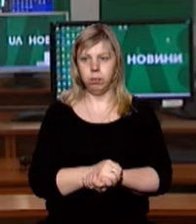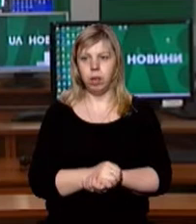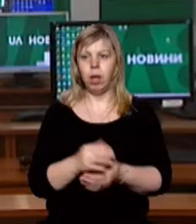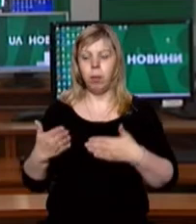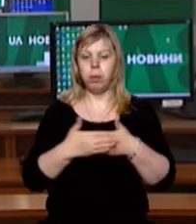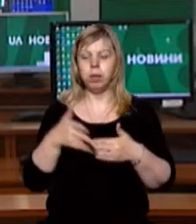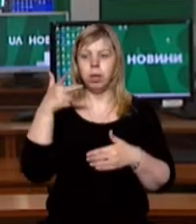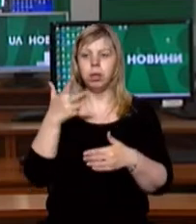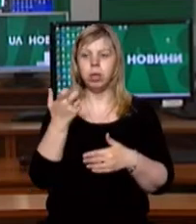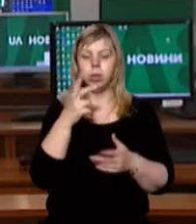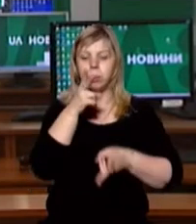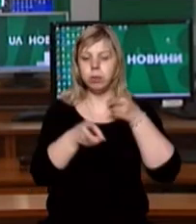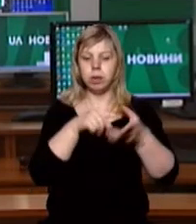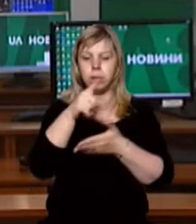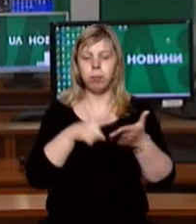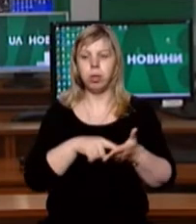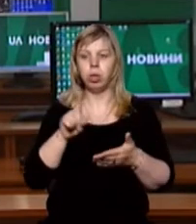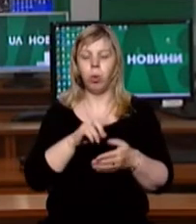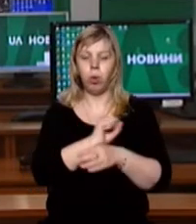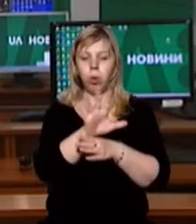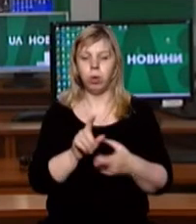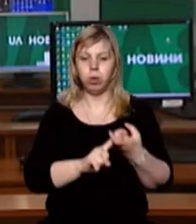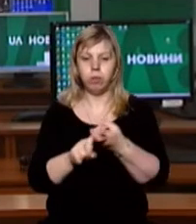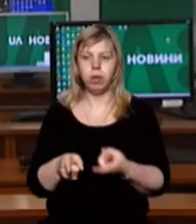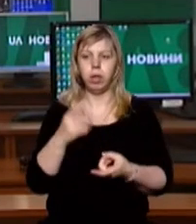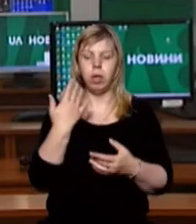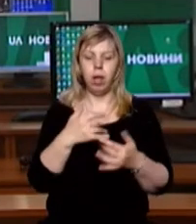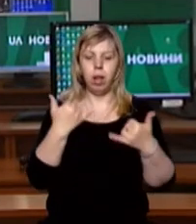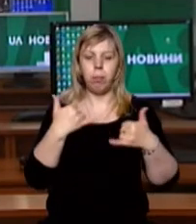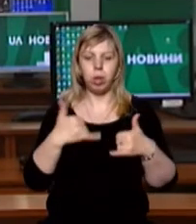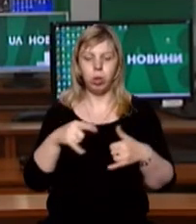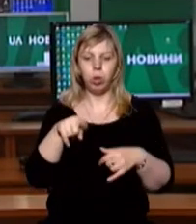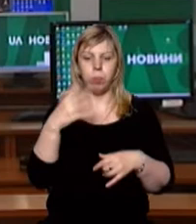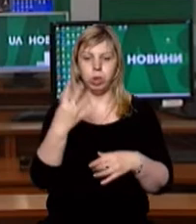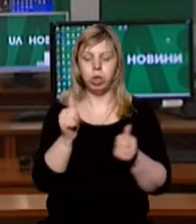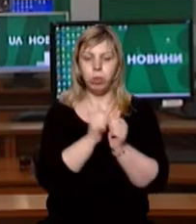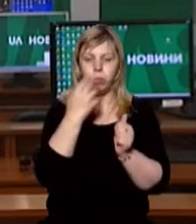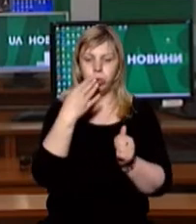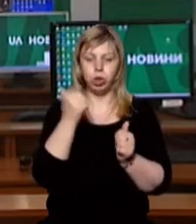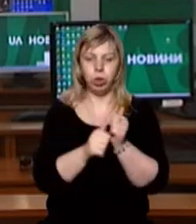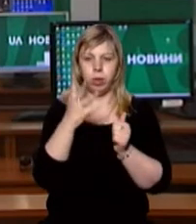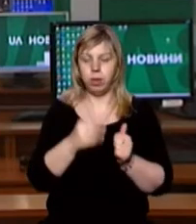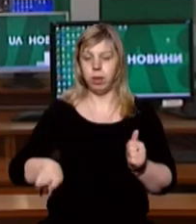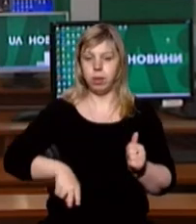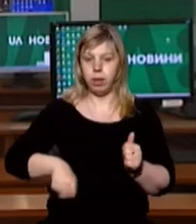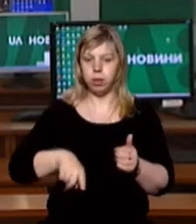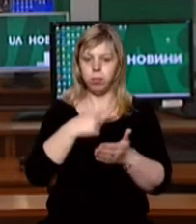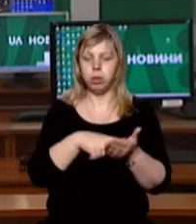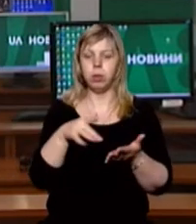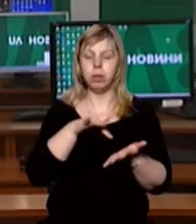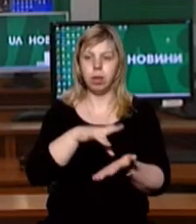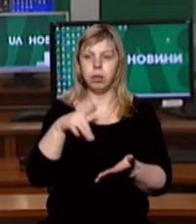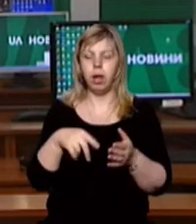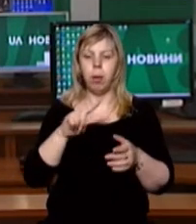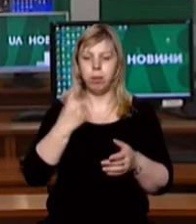Близько 300 звернень із запитаннями щодо коронавірусу надходить до амбулаторії номер 4 в Ужгороді щодня. За словами директорки міського центру